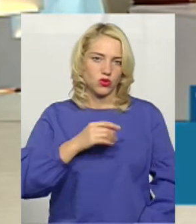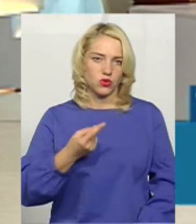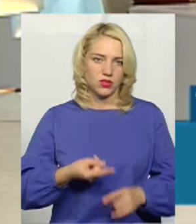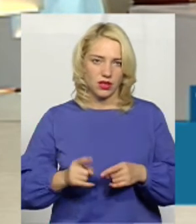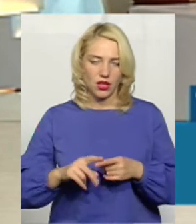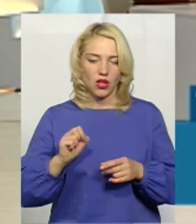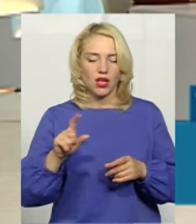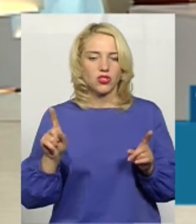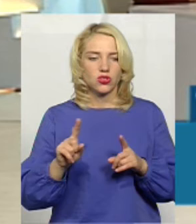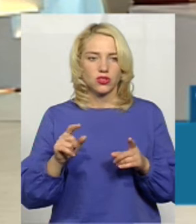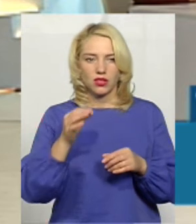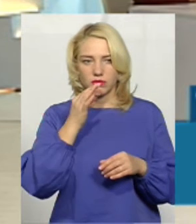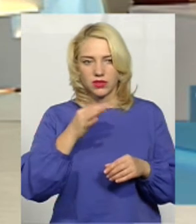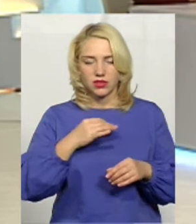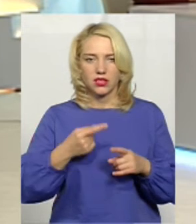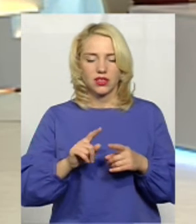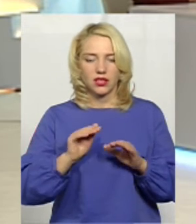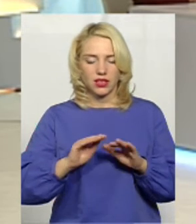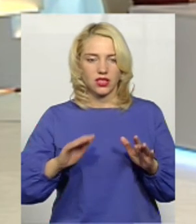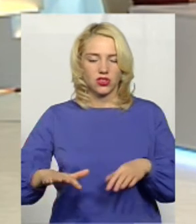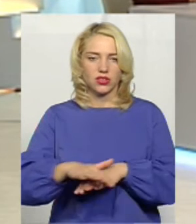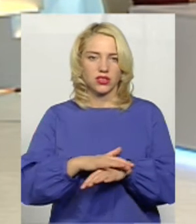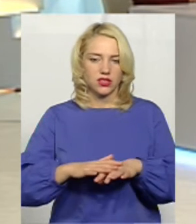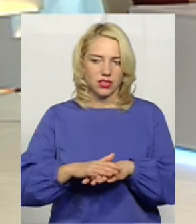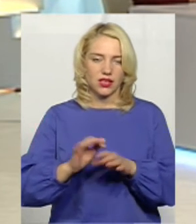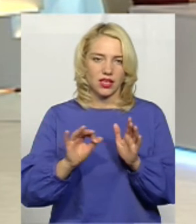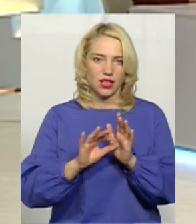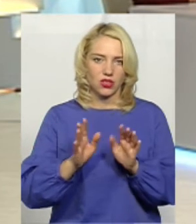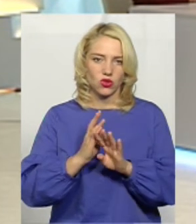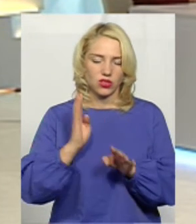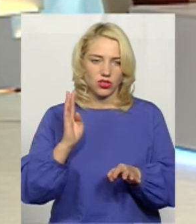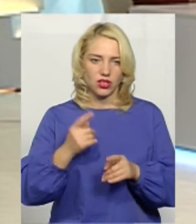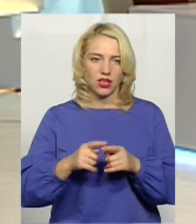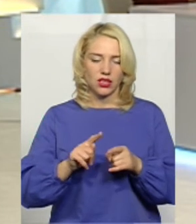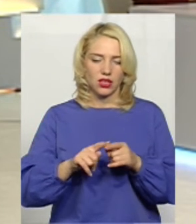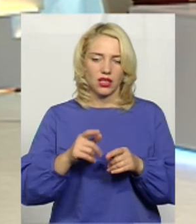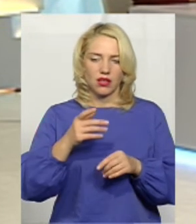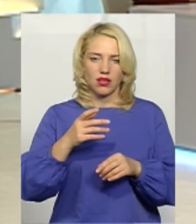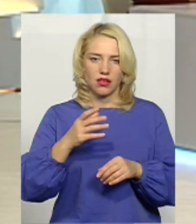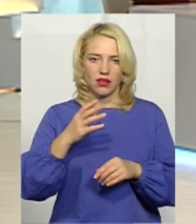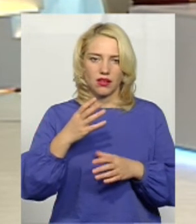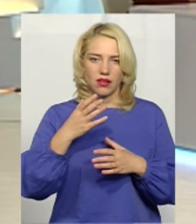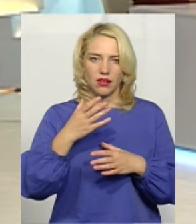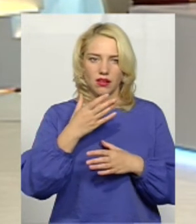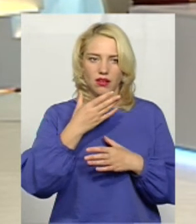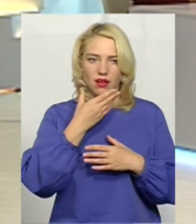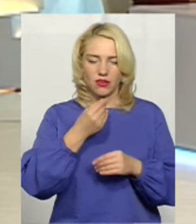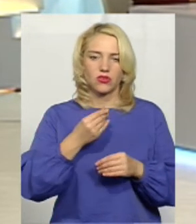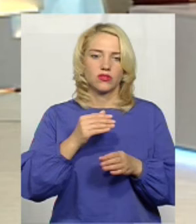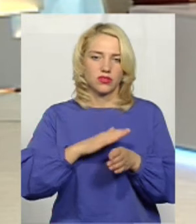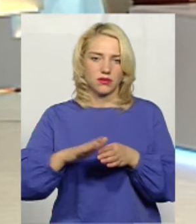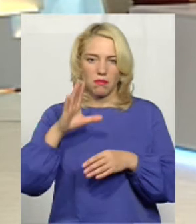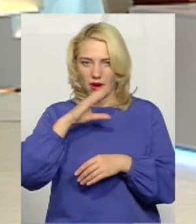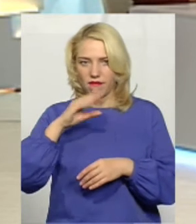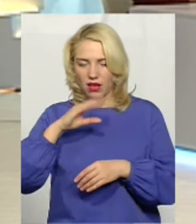нею. Але те, що можу сказати, що по дитячому населенню електронні черги, правда, не справляються. Тому що можу інше відмітити.